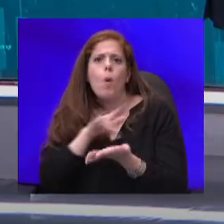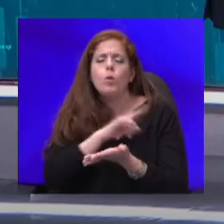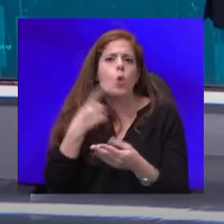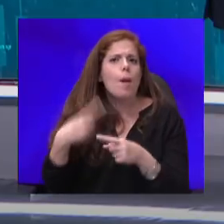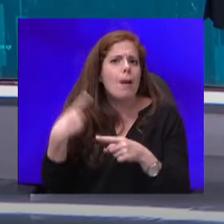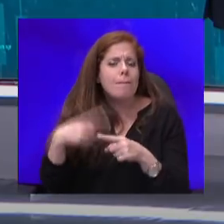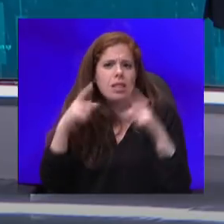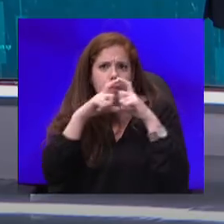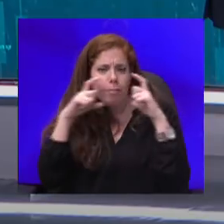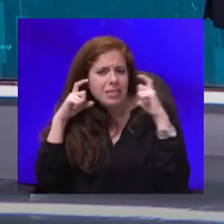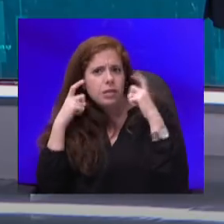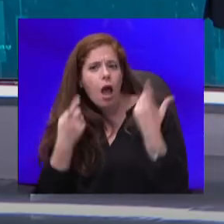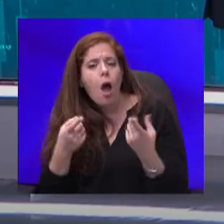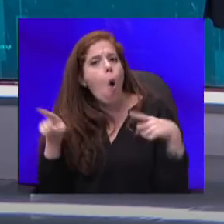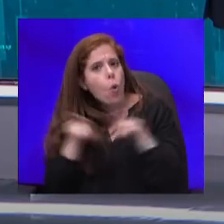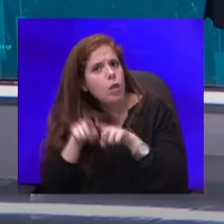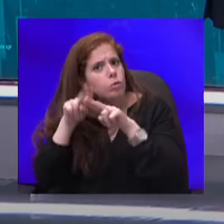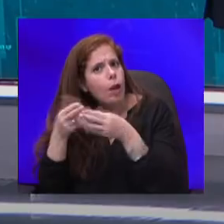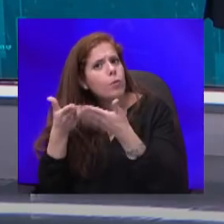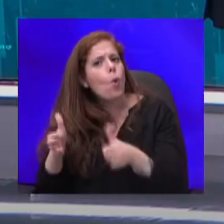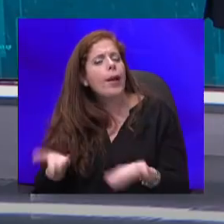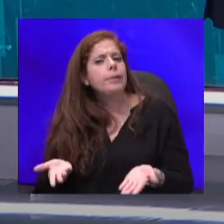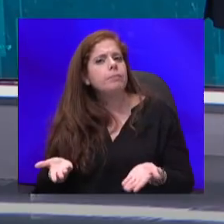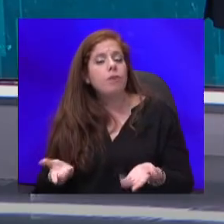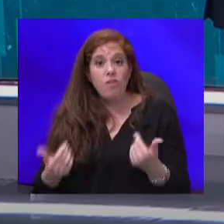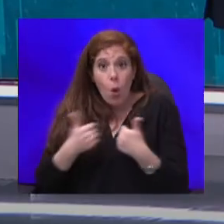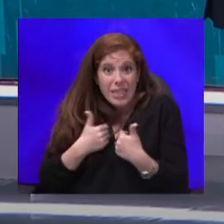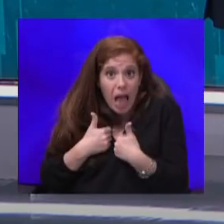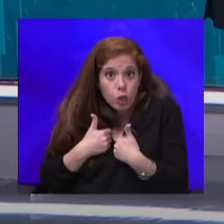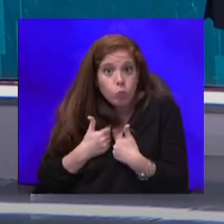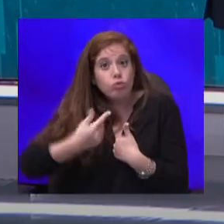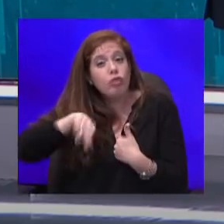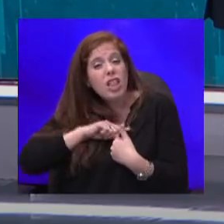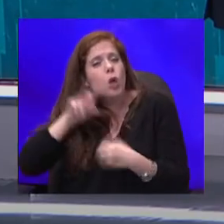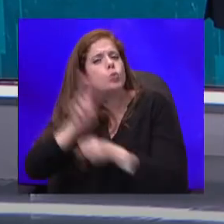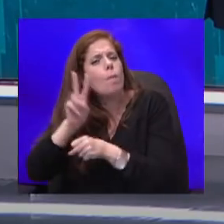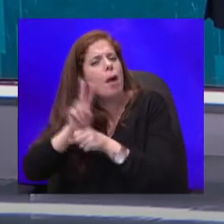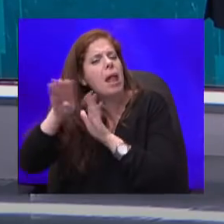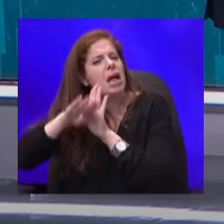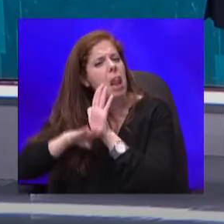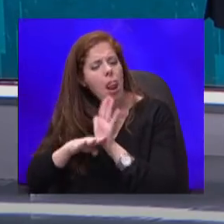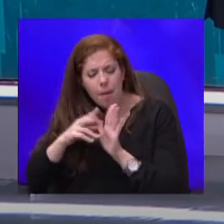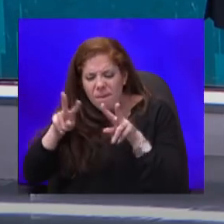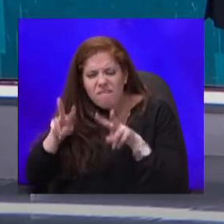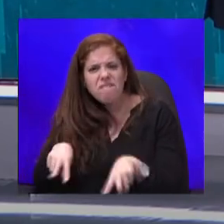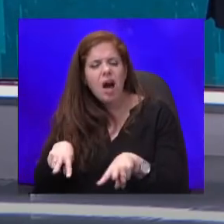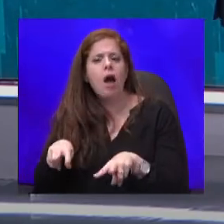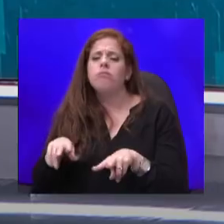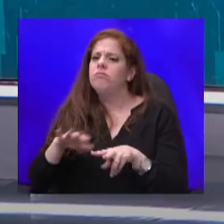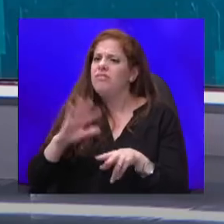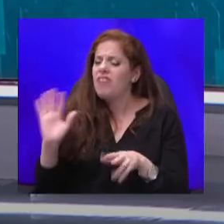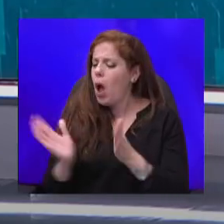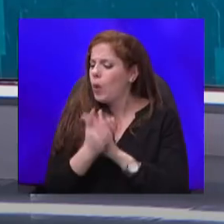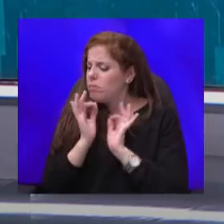אותם עשירים פתוחים. אבל אותנו, שאנחנו עומדים בכל הכללים, ועברנו את כל המשרדים, כל יום היינו בביקורת של